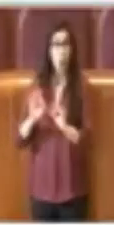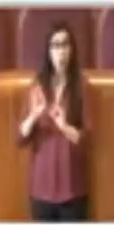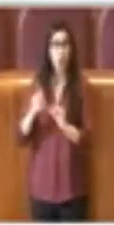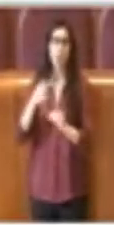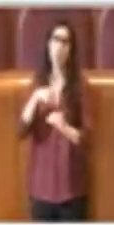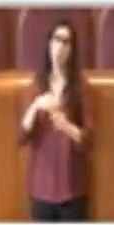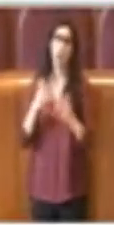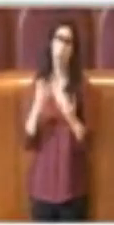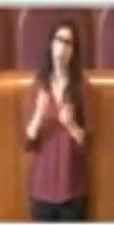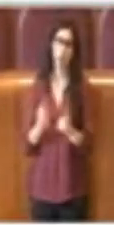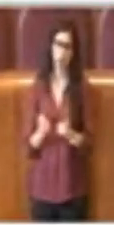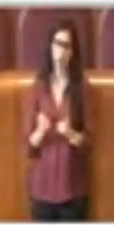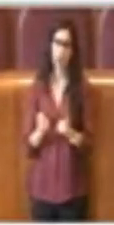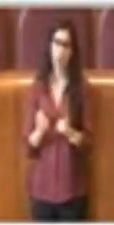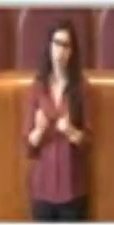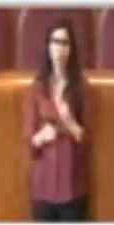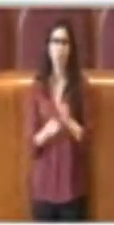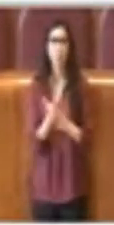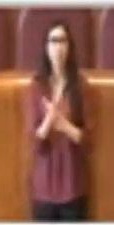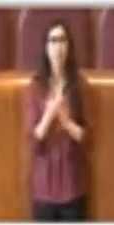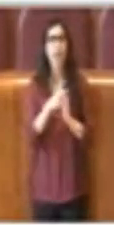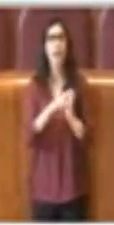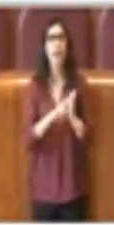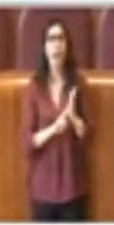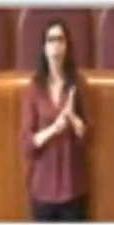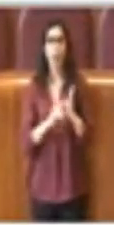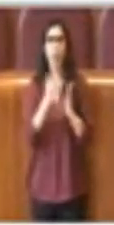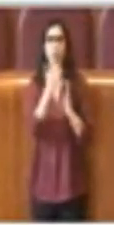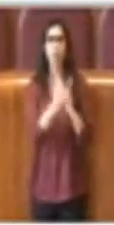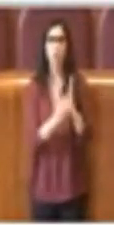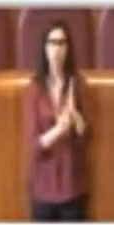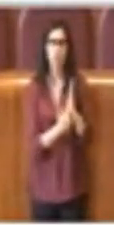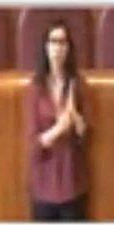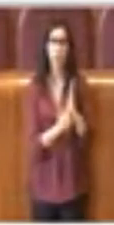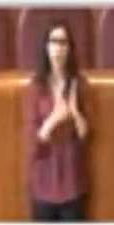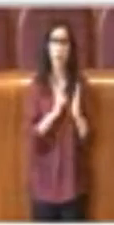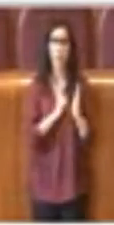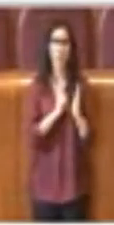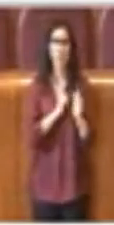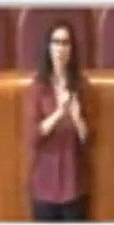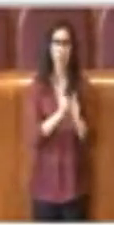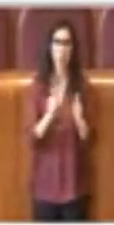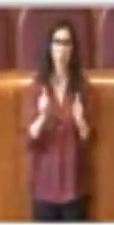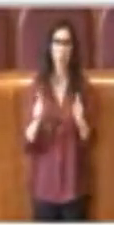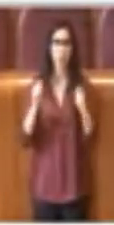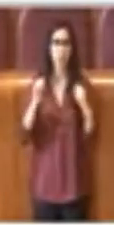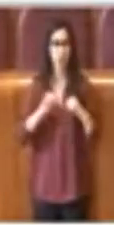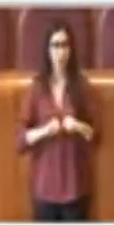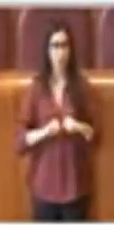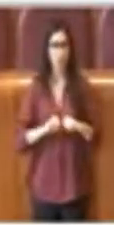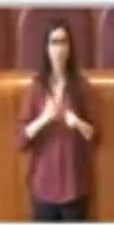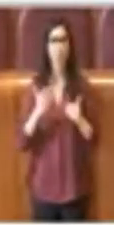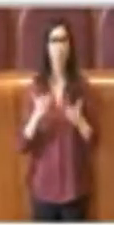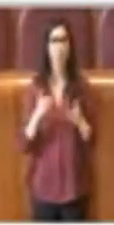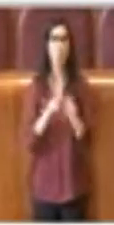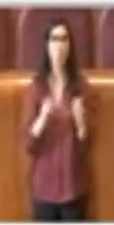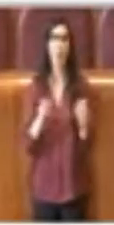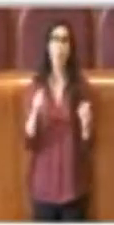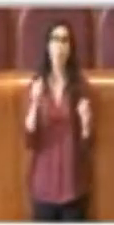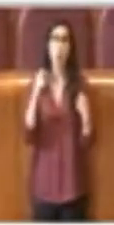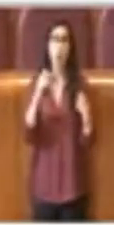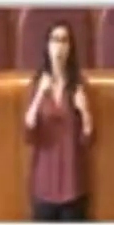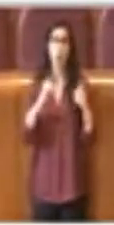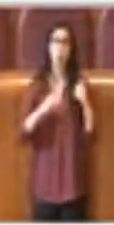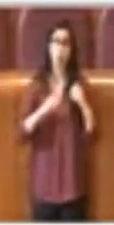creare questo registro dei singoli cittadini che non è altro registro a cui questi cittadini con disabilità, ricordiamo,